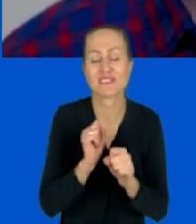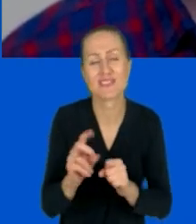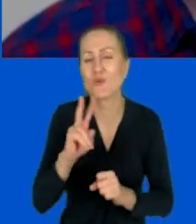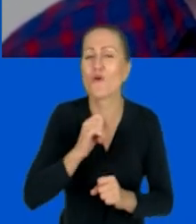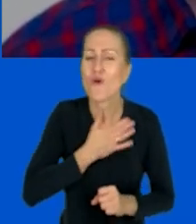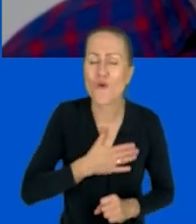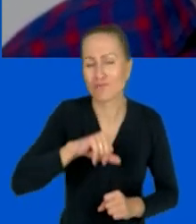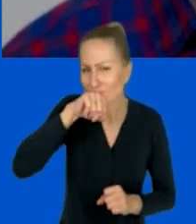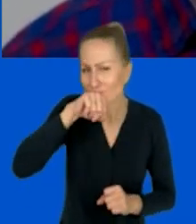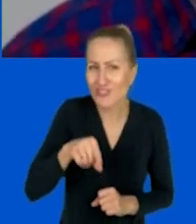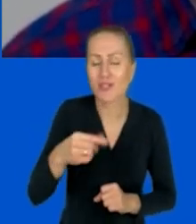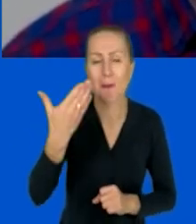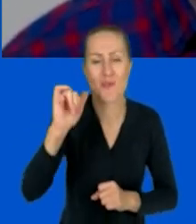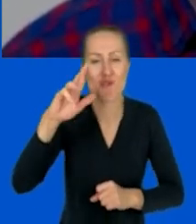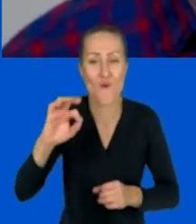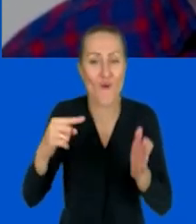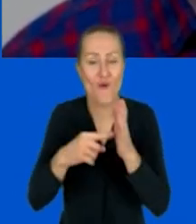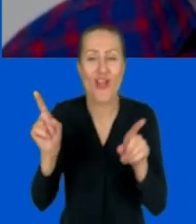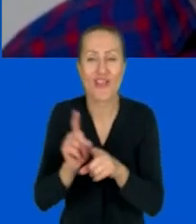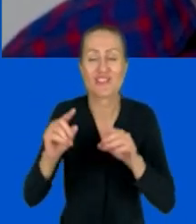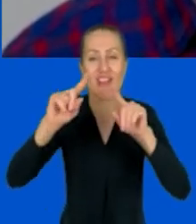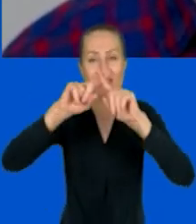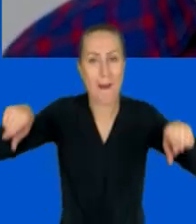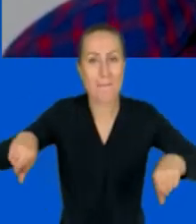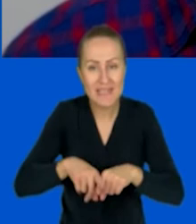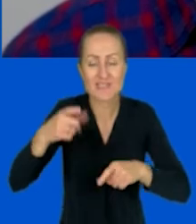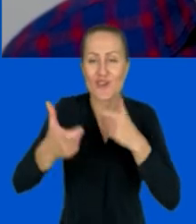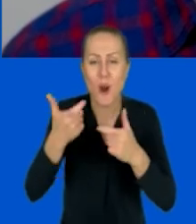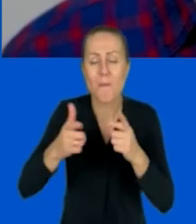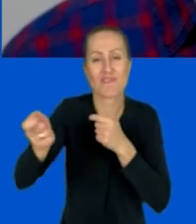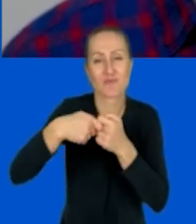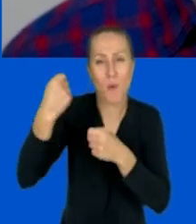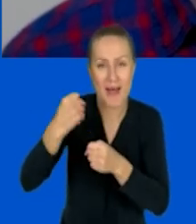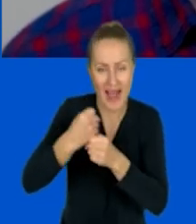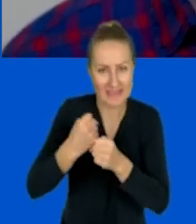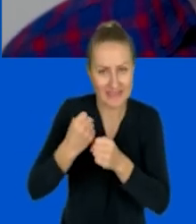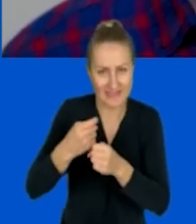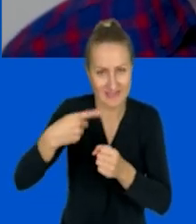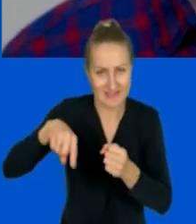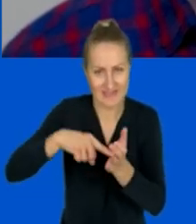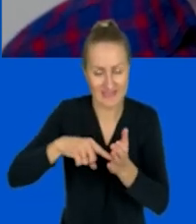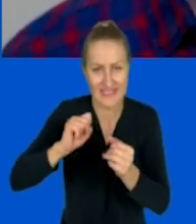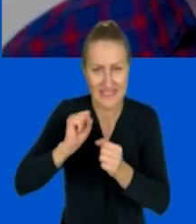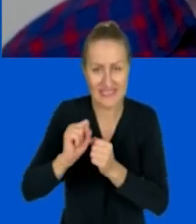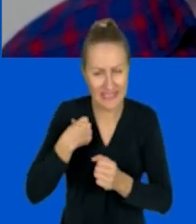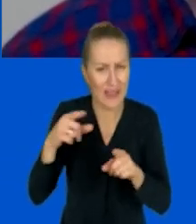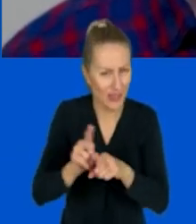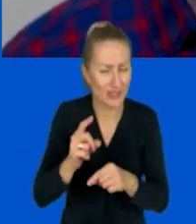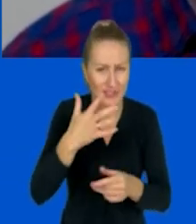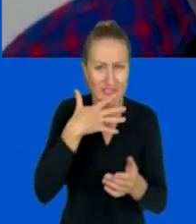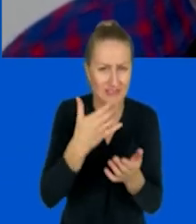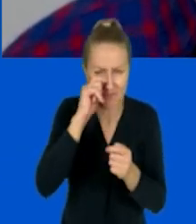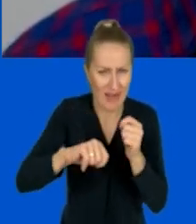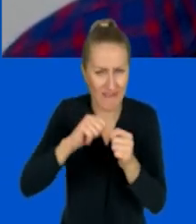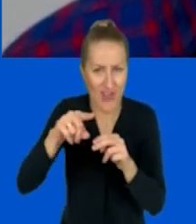takiego narzędzia jak Miro, czyli tablicy do interaktywnej współpracy online. Ja też testowałam te narzędzia i